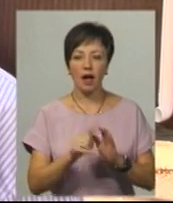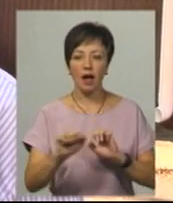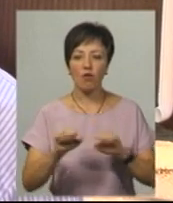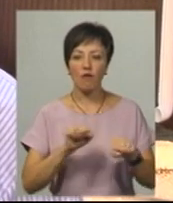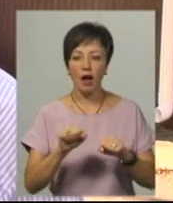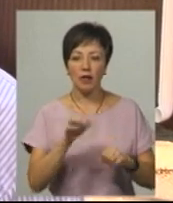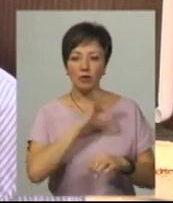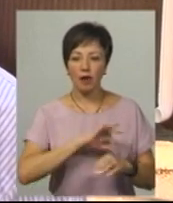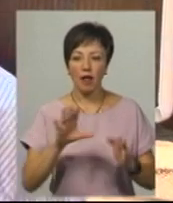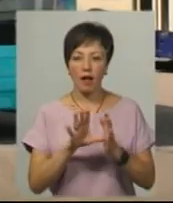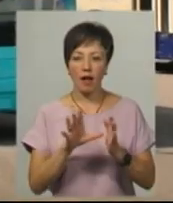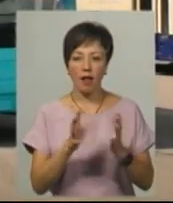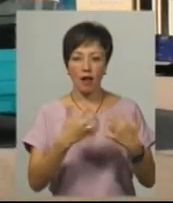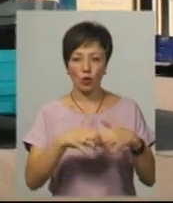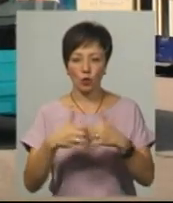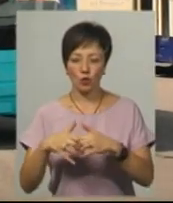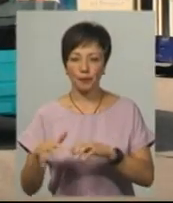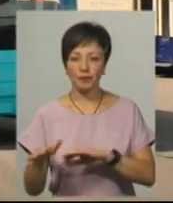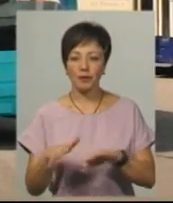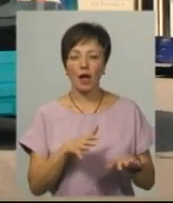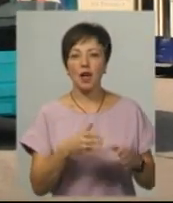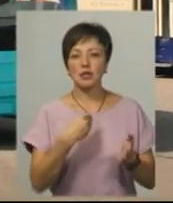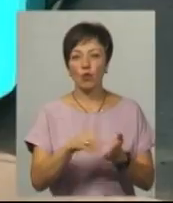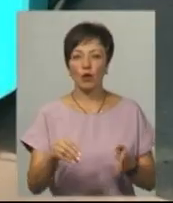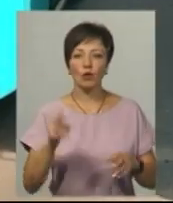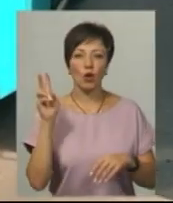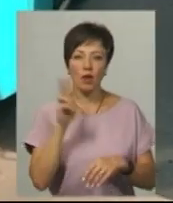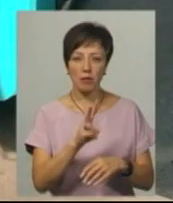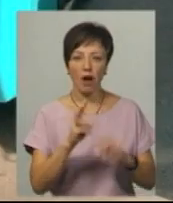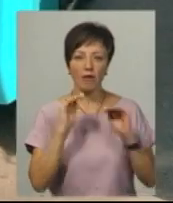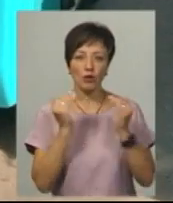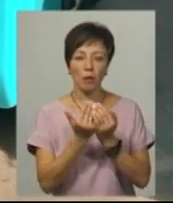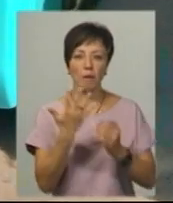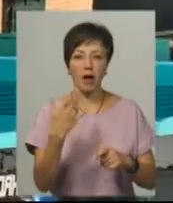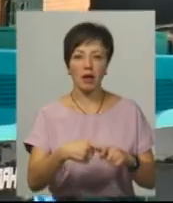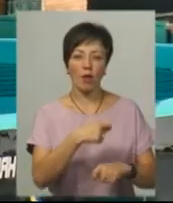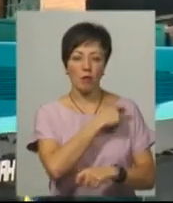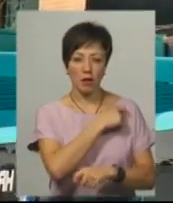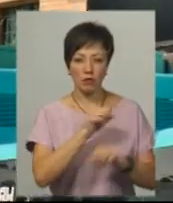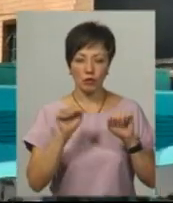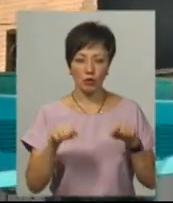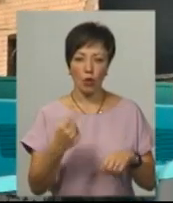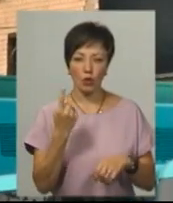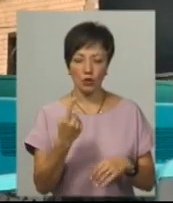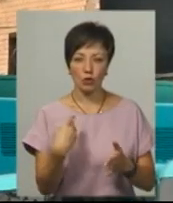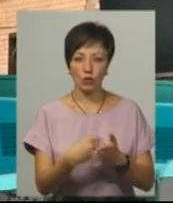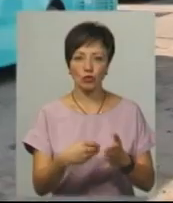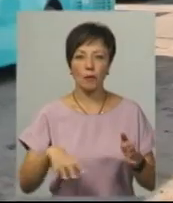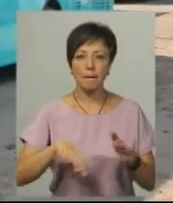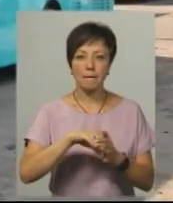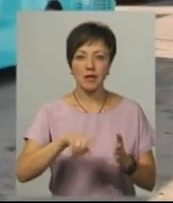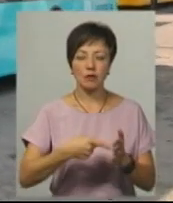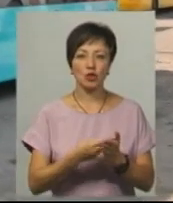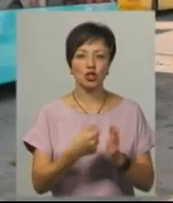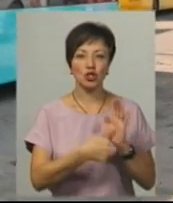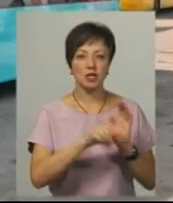керується електронікою. Закуплені тролейбуси можуть працювати автономно до п'яти кілометрів, каже Віктор Паламарчук. Один такий коштував в міському бюджету